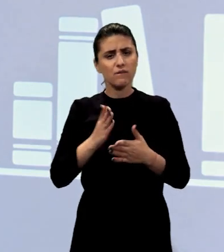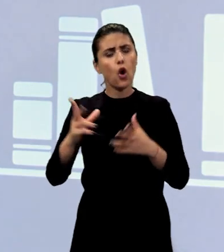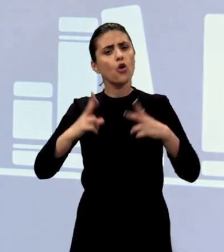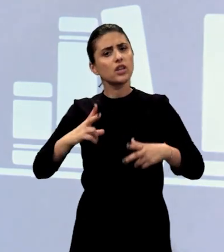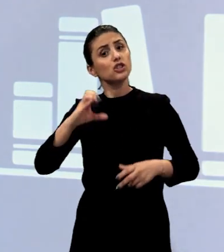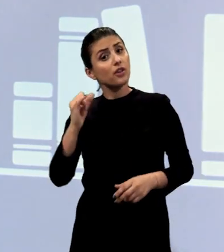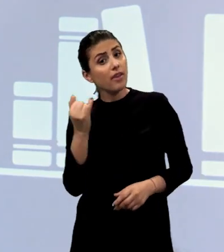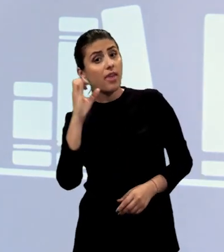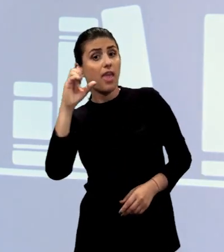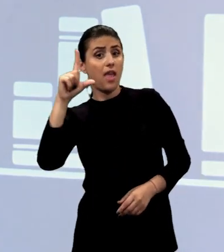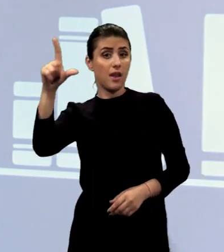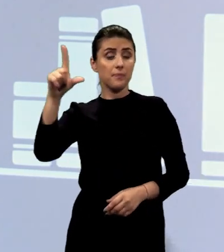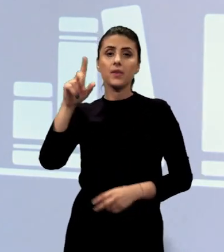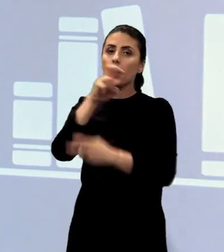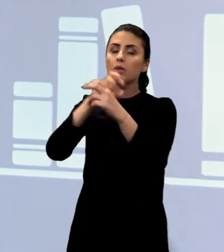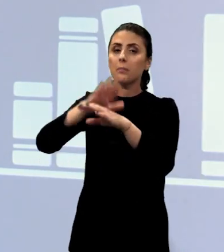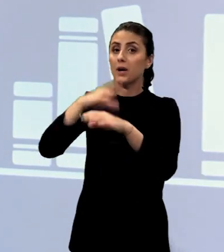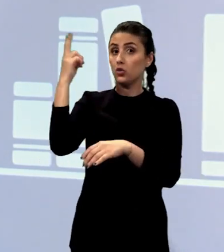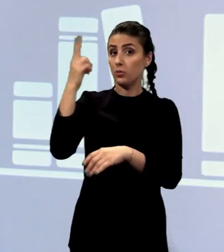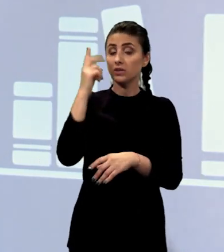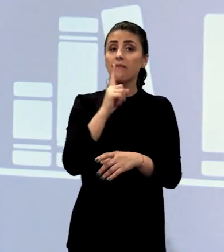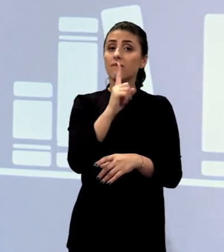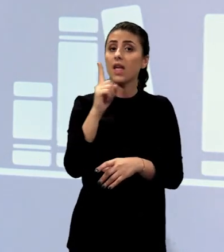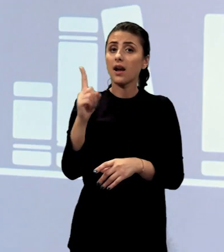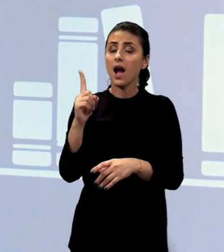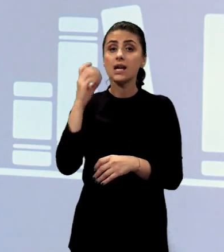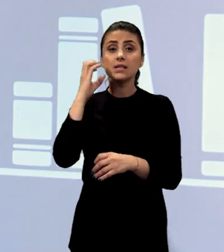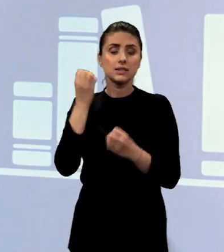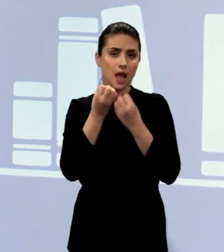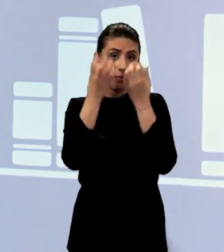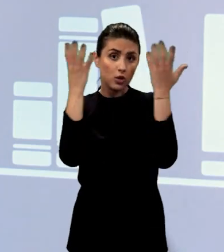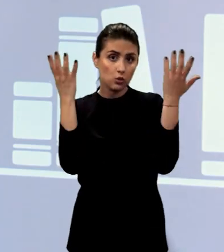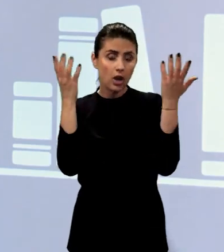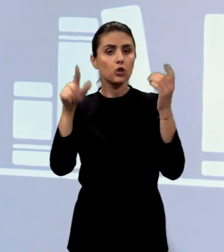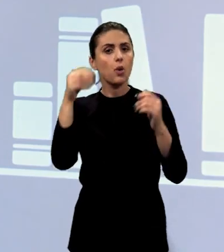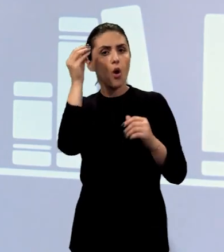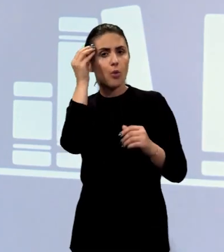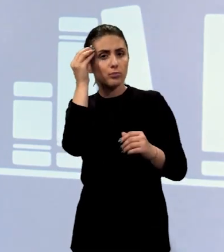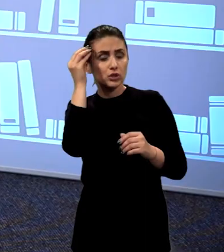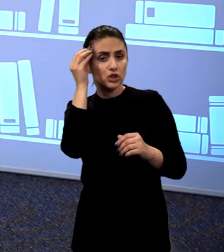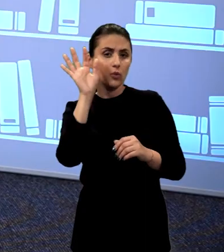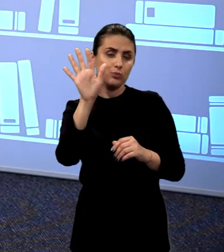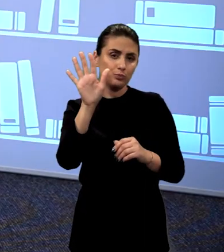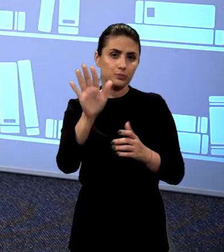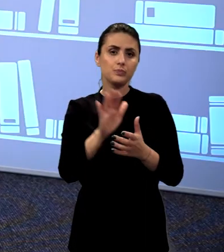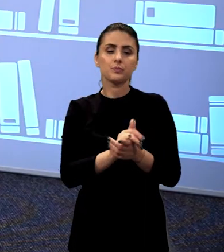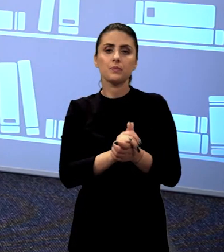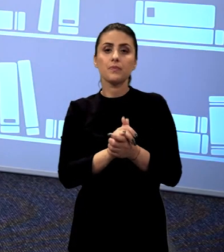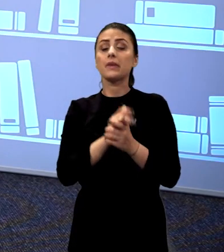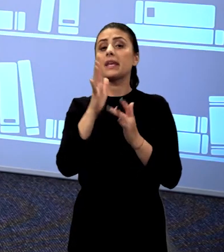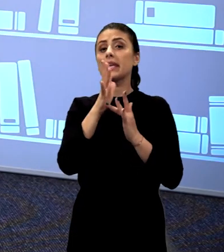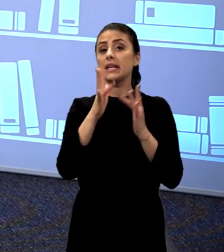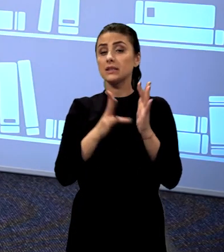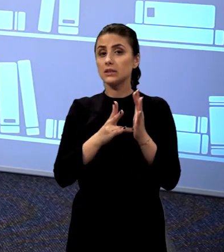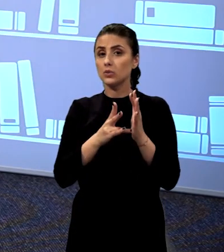El, căutându-L pe Dumnezeu în fiecare sabat după obiceiul său. Iisus ca